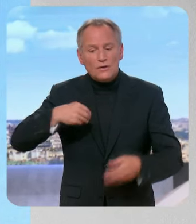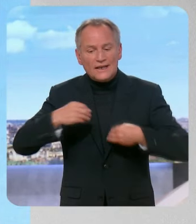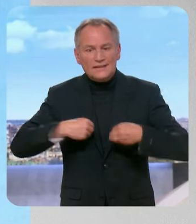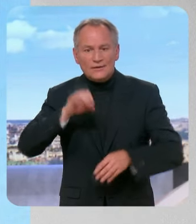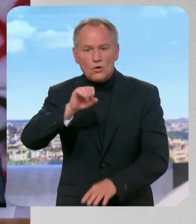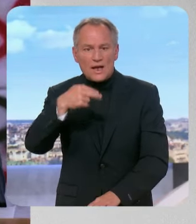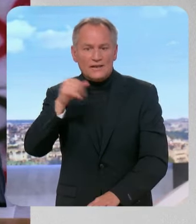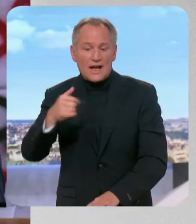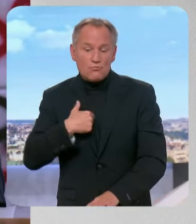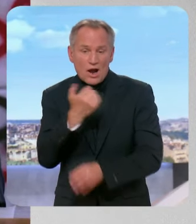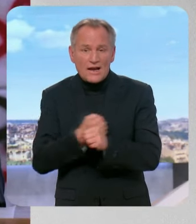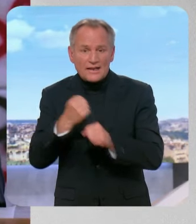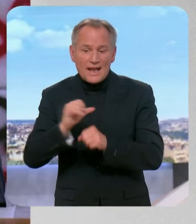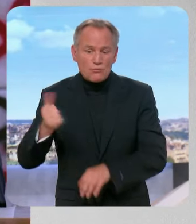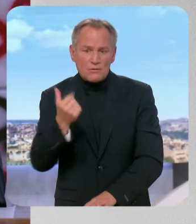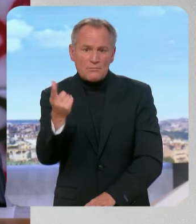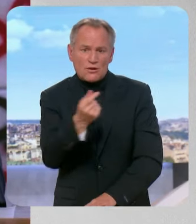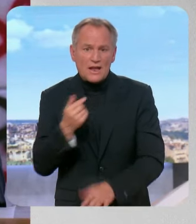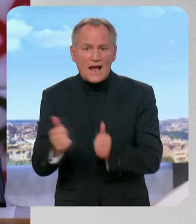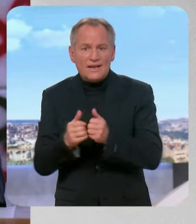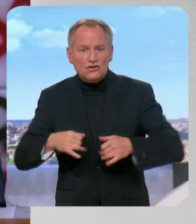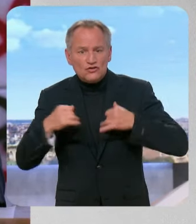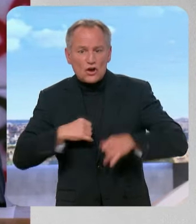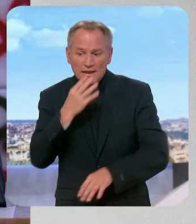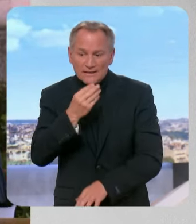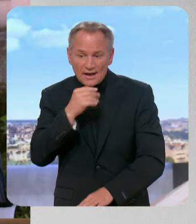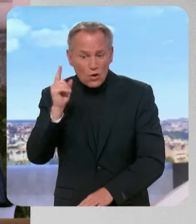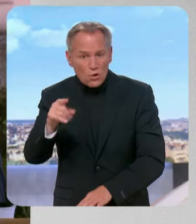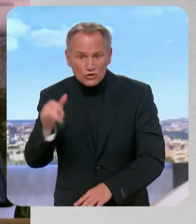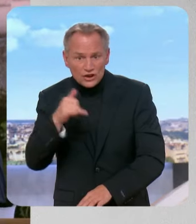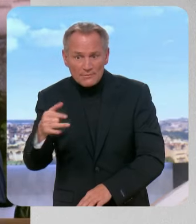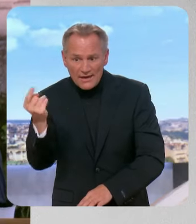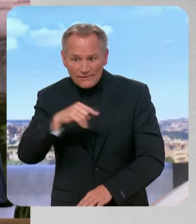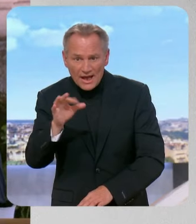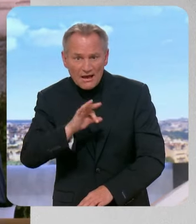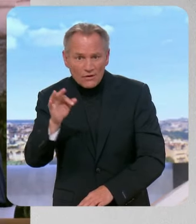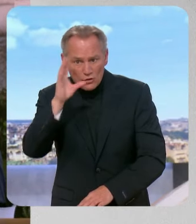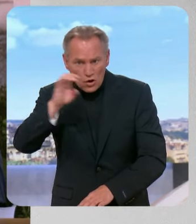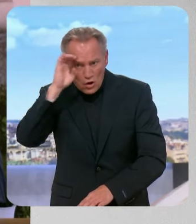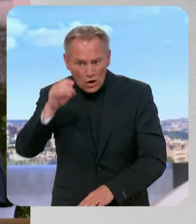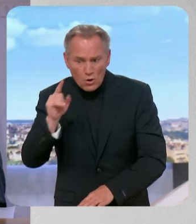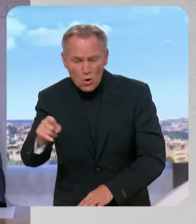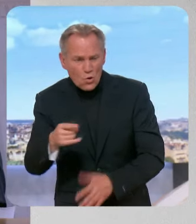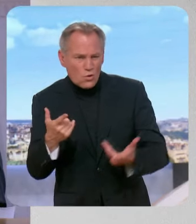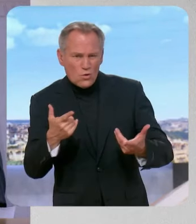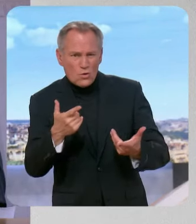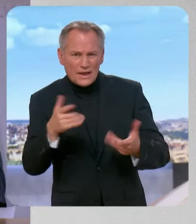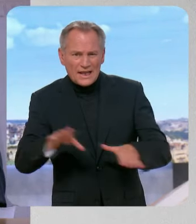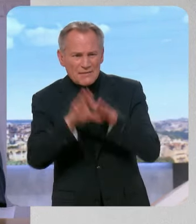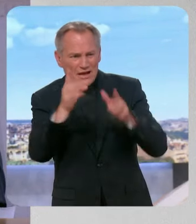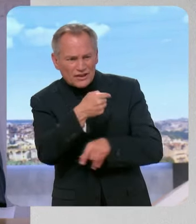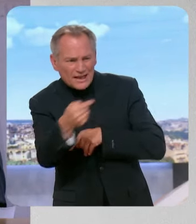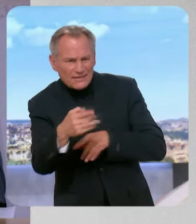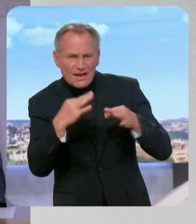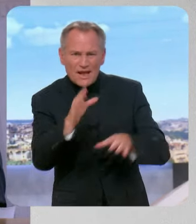partenariat avec des jeunes israéliens dont la plupart n'étaient jamais sortis d'Israël. Ils avaient des préjugés sur l'Europe, sur la France. Les